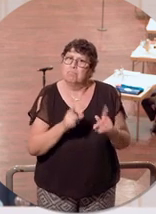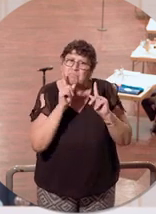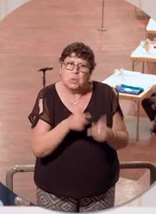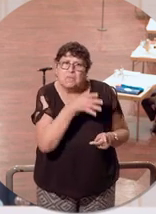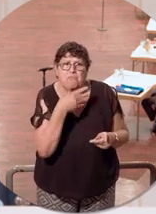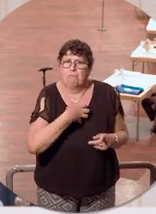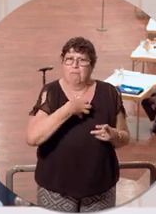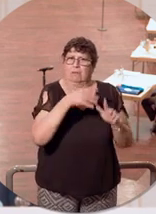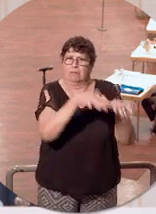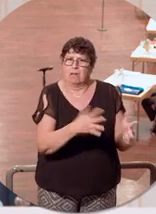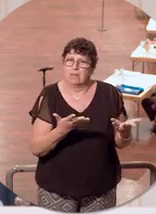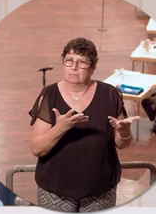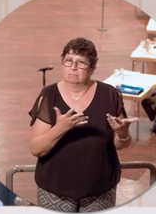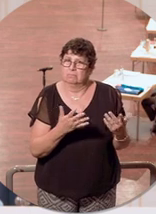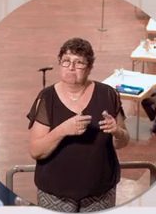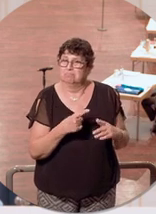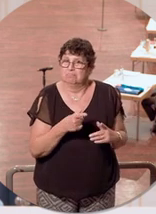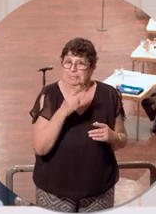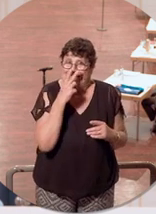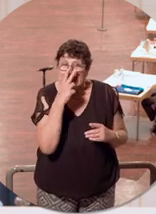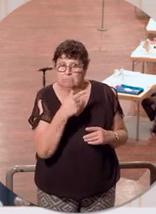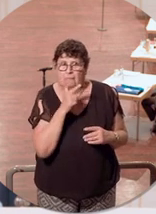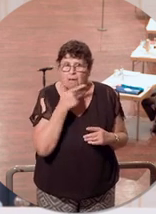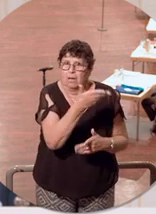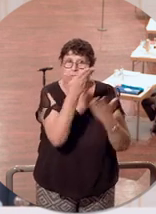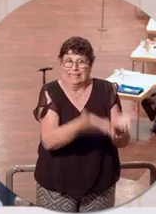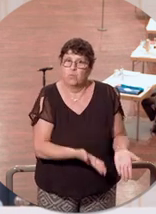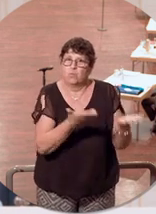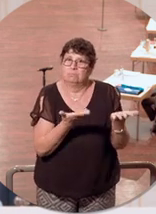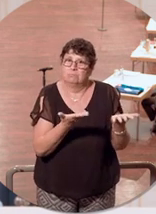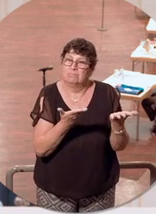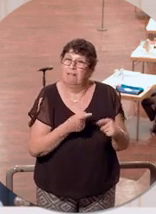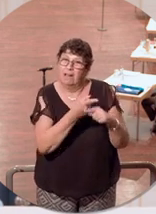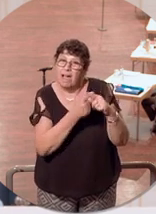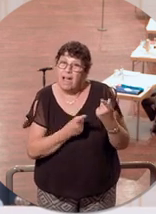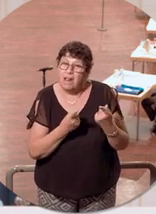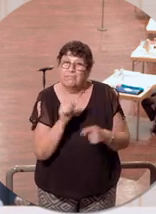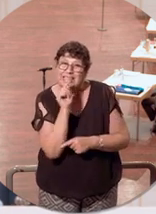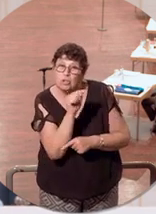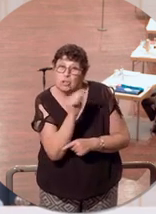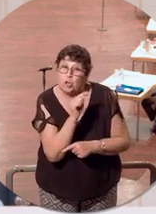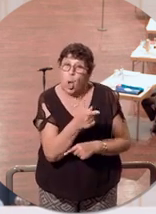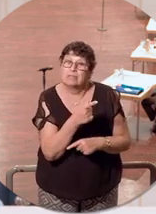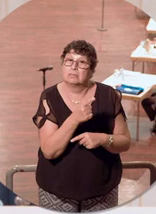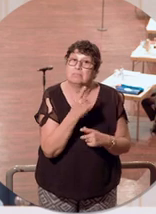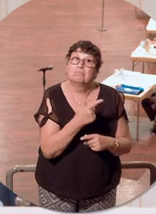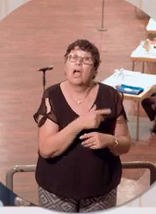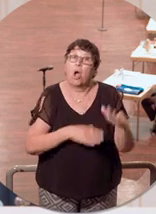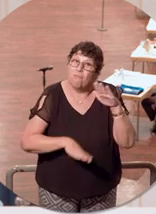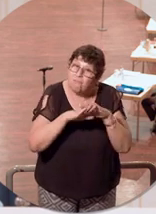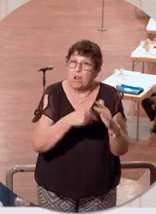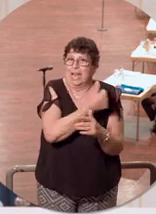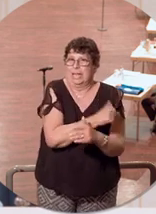vor Augen geführt, dass das in Großbritannien der Fall ist. Etwa die Hälfte hat dort den vollen Impfschutz, sogar